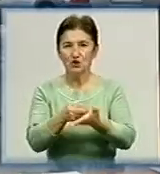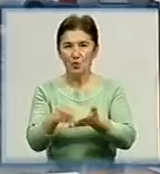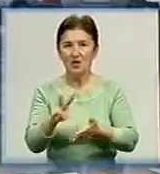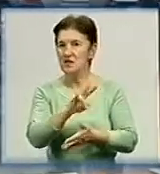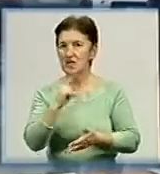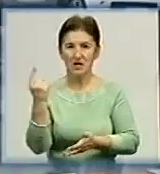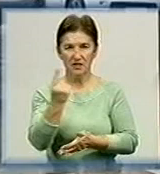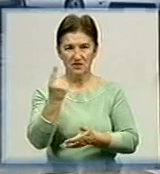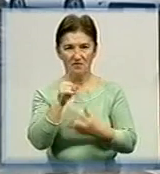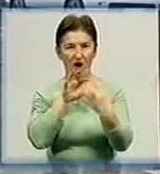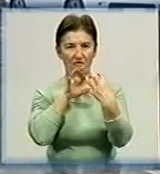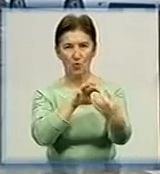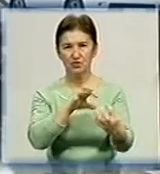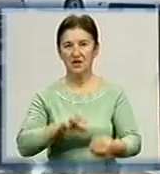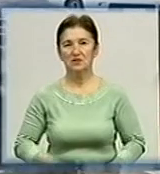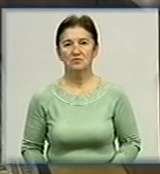автобусу.